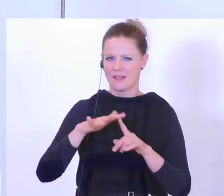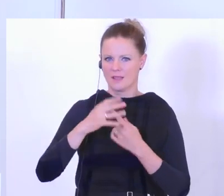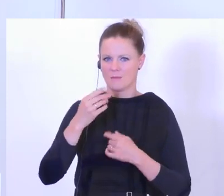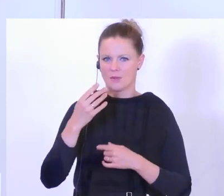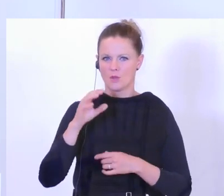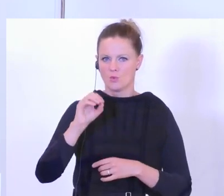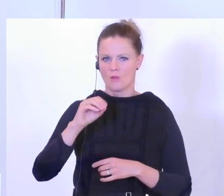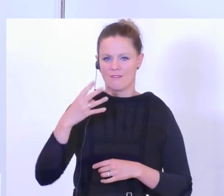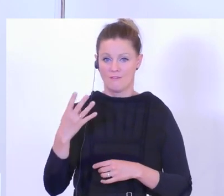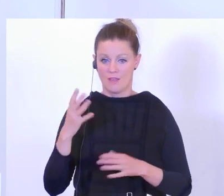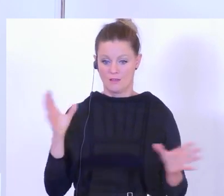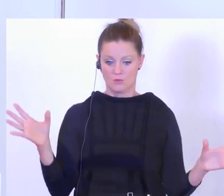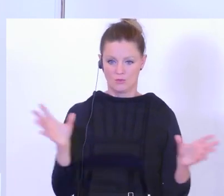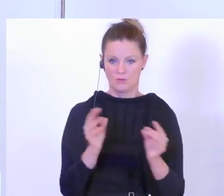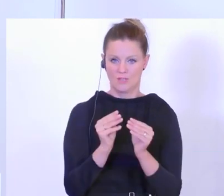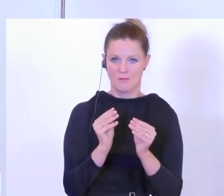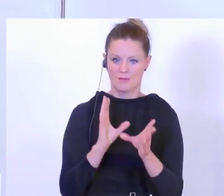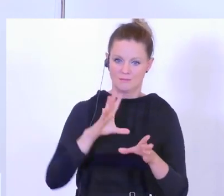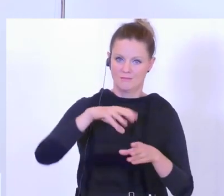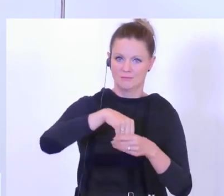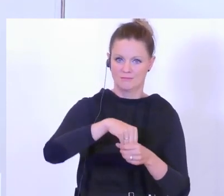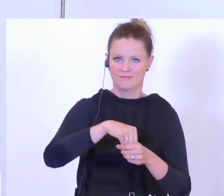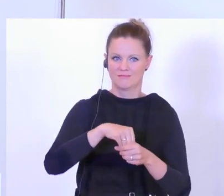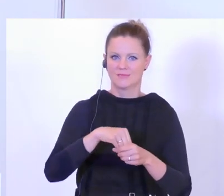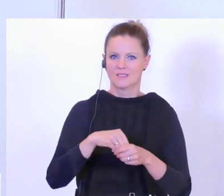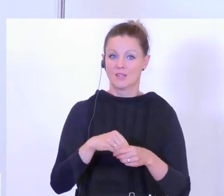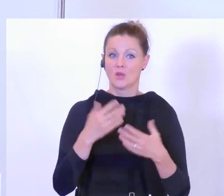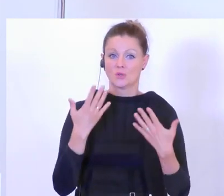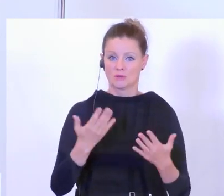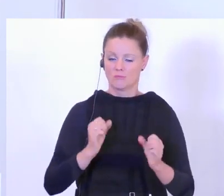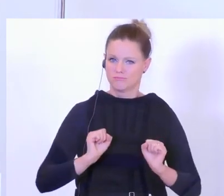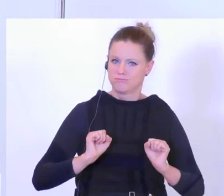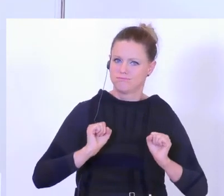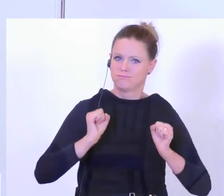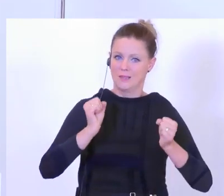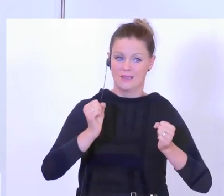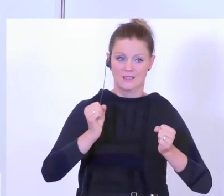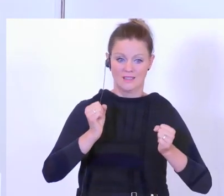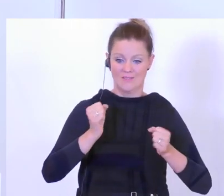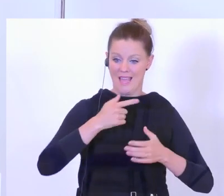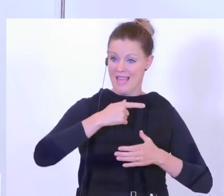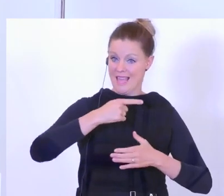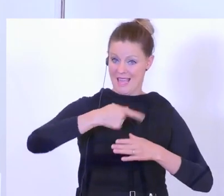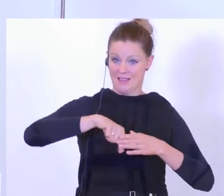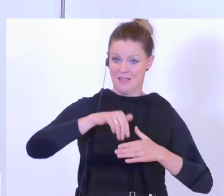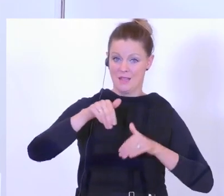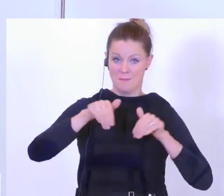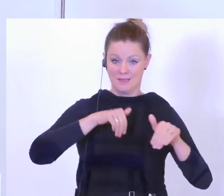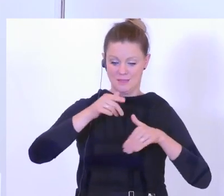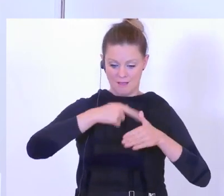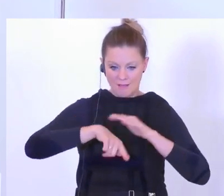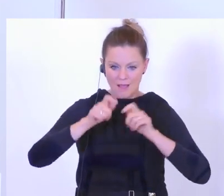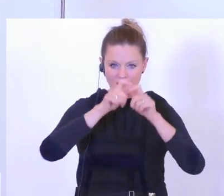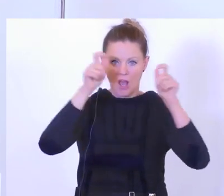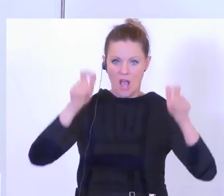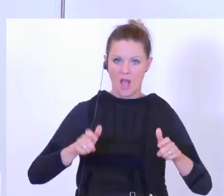Und das Wirken und das Wesen dieser unglaublichen Anstrengung spürt man, wenn man als Innenminister das Haus betritt, wenn man mit den Polizistinnen und Polizisten